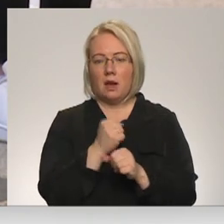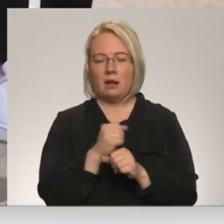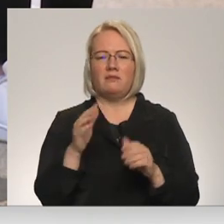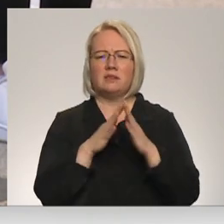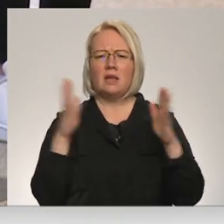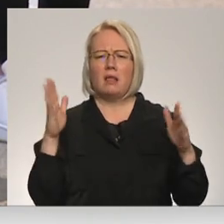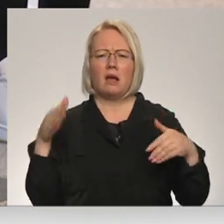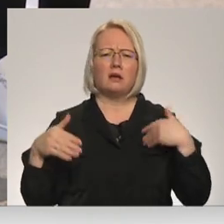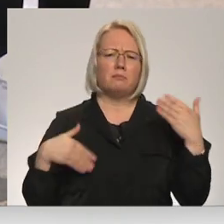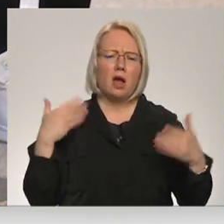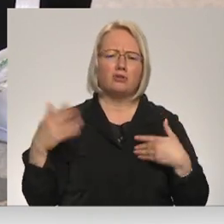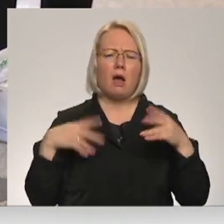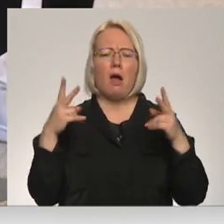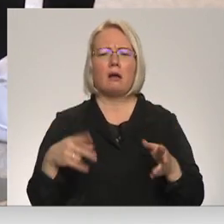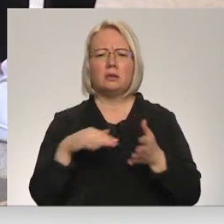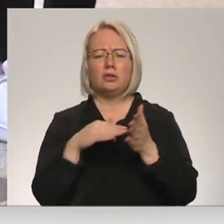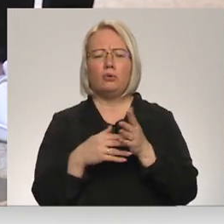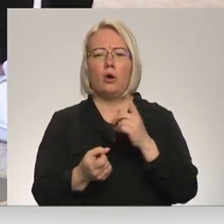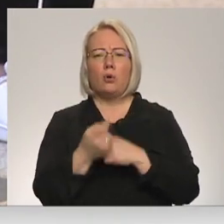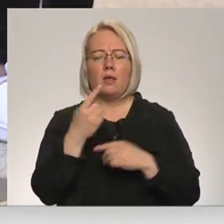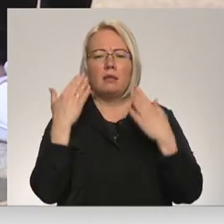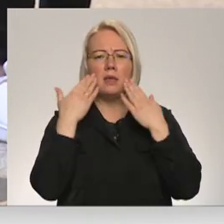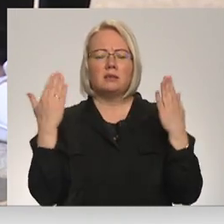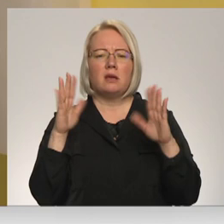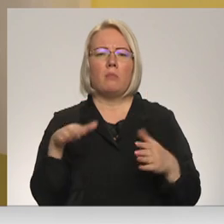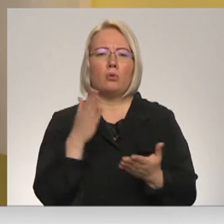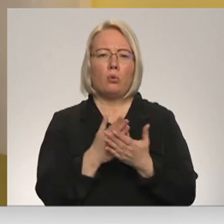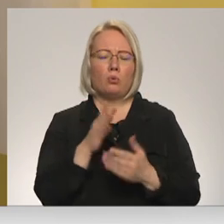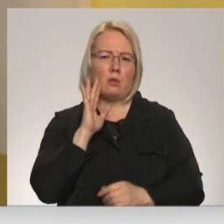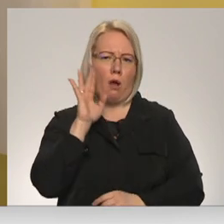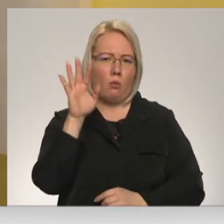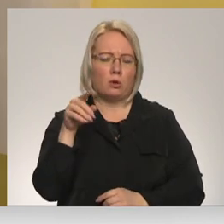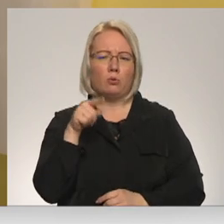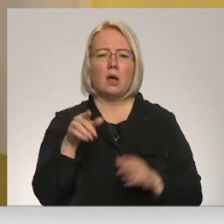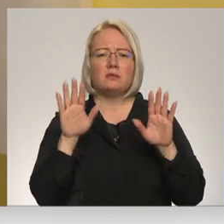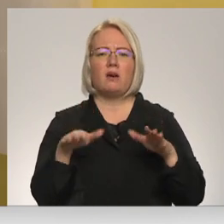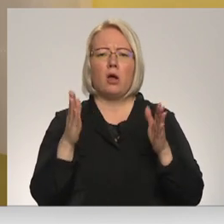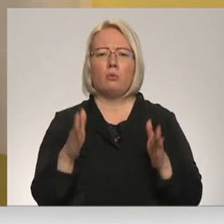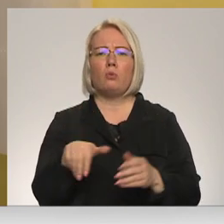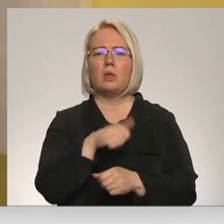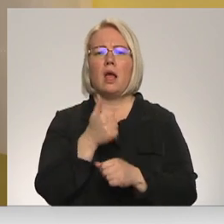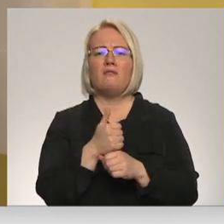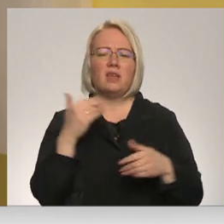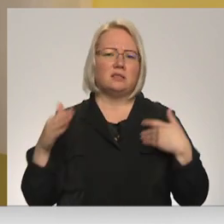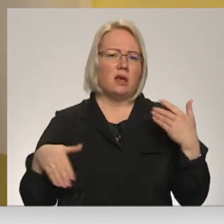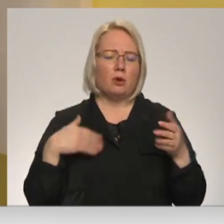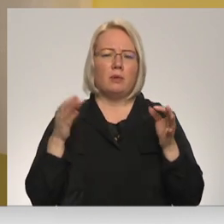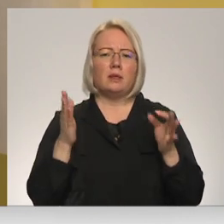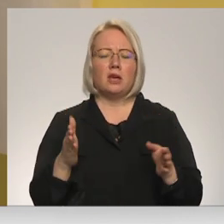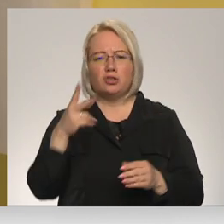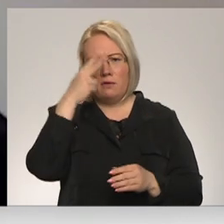ārkārtas situācijā rodas, ir neziņa par notiekošo un nākotni, un tas varētu būt arī galvenais satraukums tieši